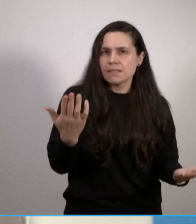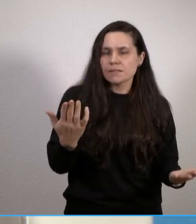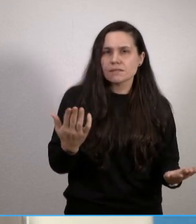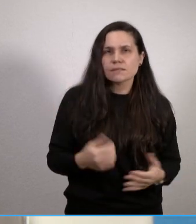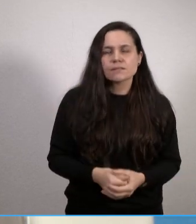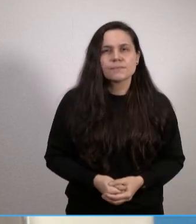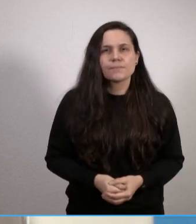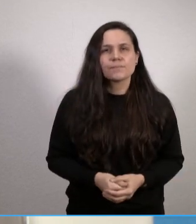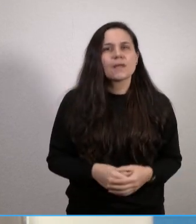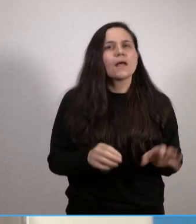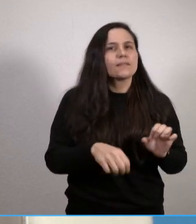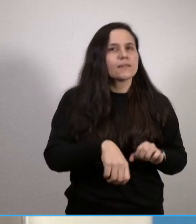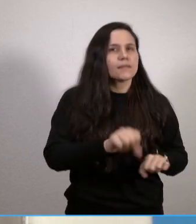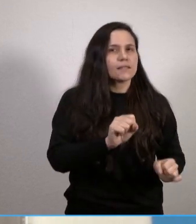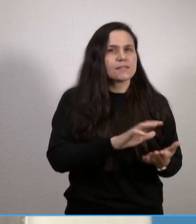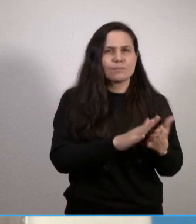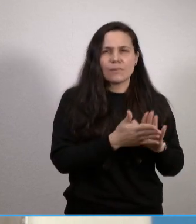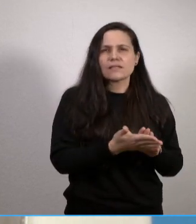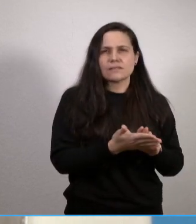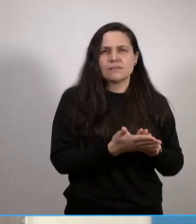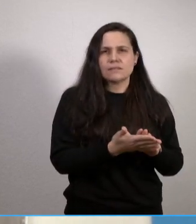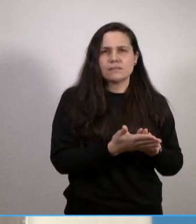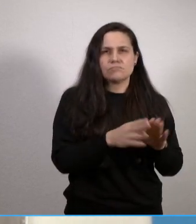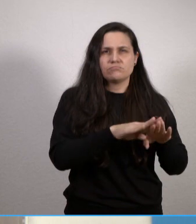niedersächsischen Praxen, also die niedergelassenen Praxen,